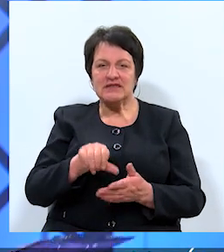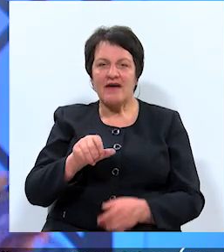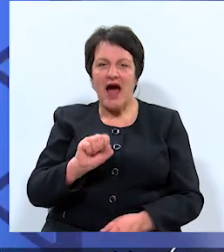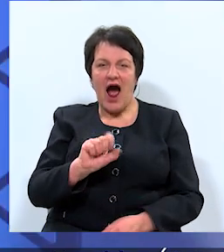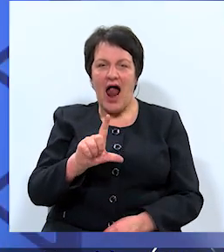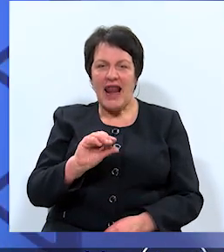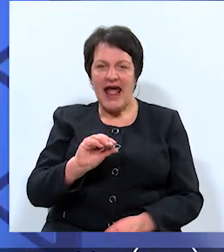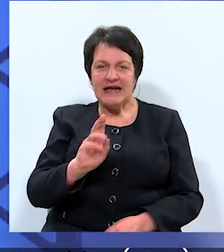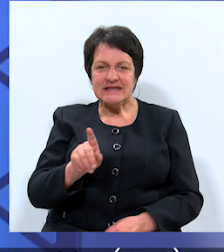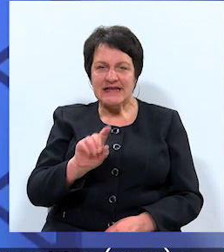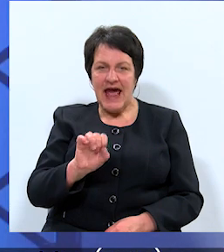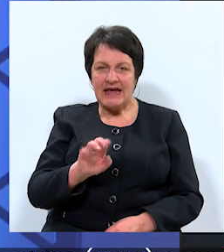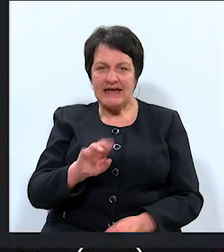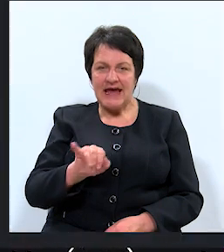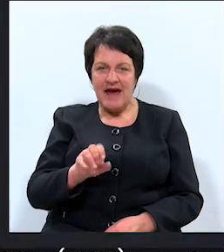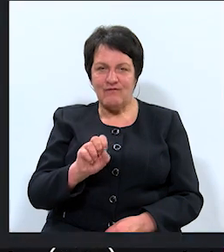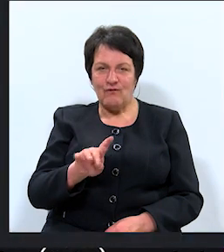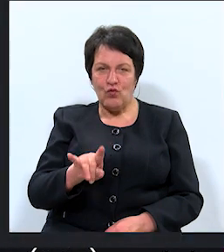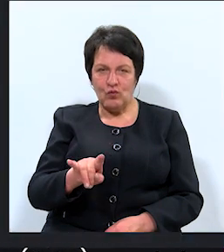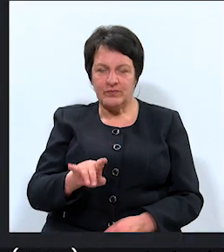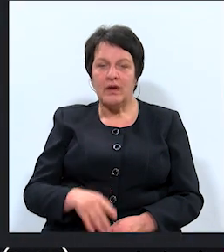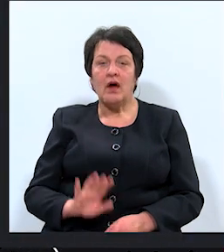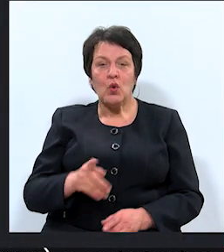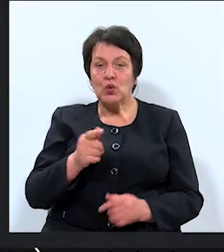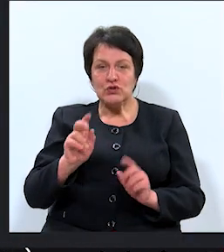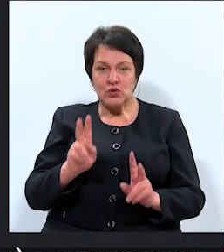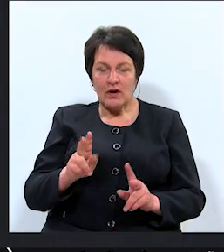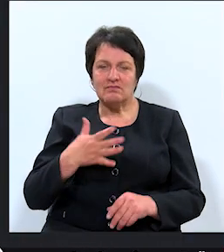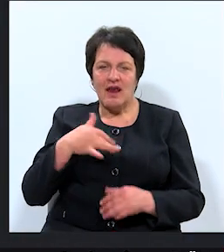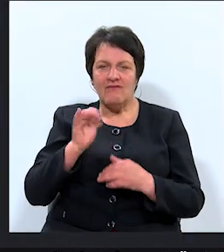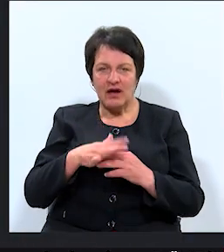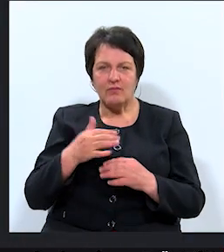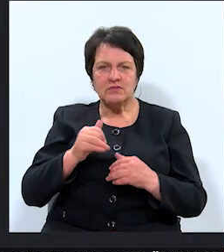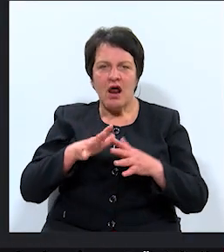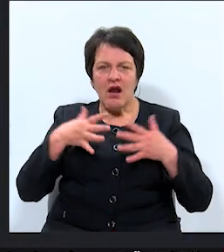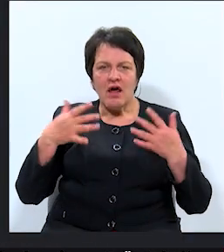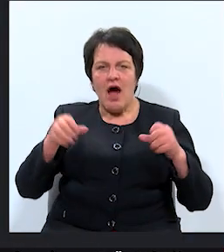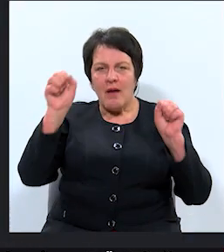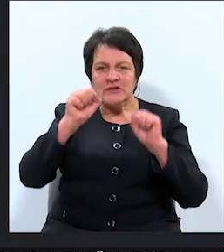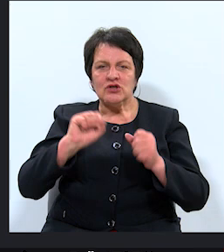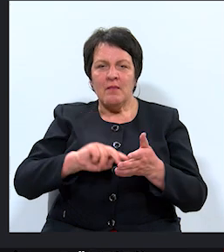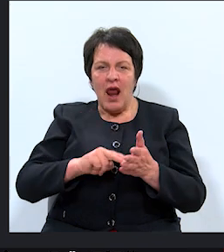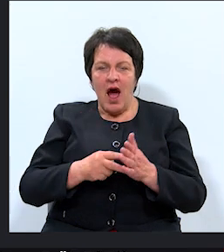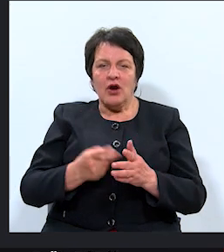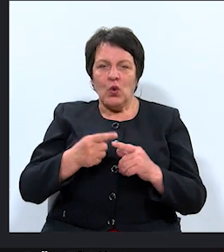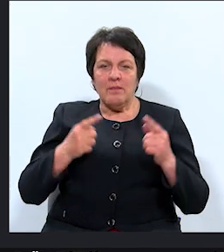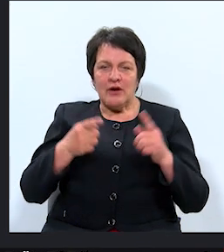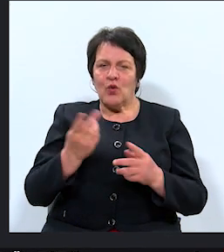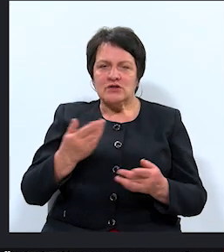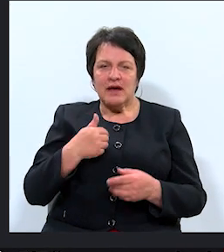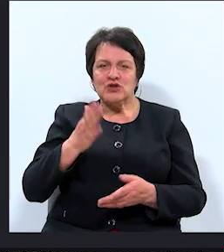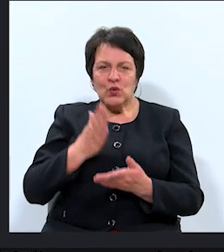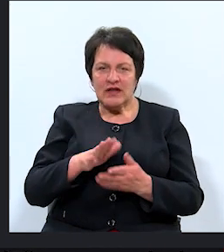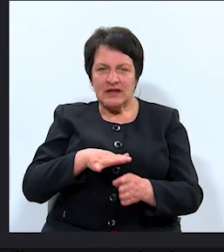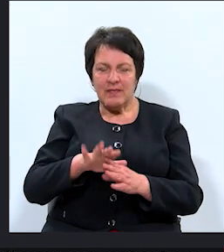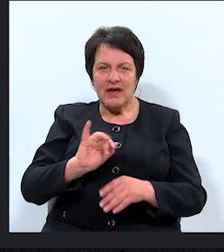Aleksējev, labvakar, ko jūs solāt? Labvakar. Protams, ka mums ir lielī un ambiciozi plāni un mērki, kurus mēs noteikti realizēsim,